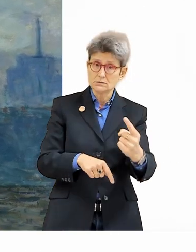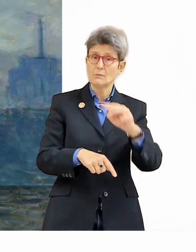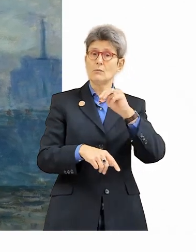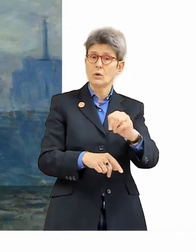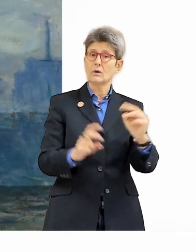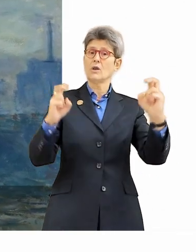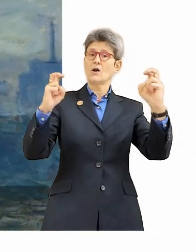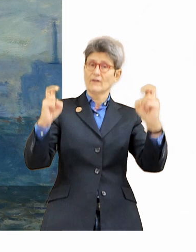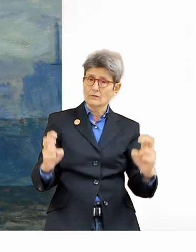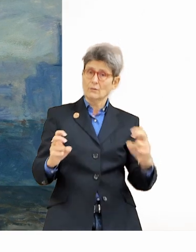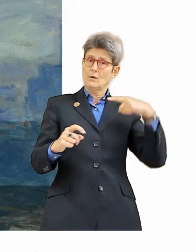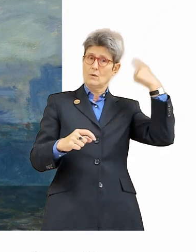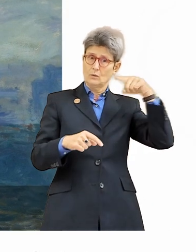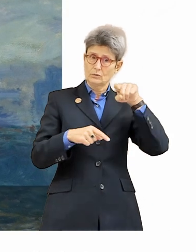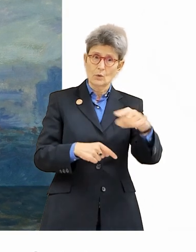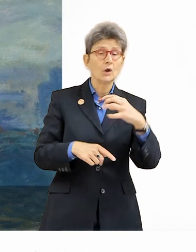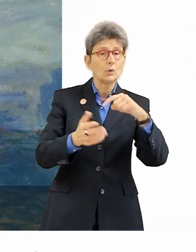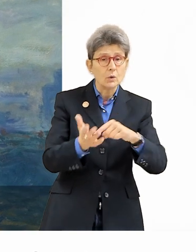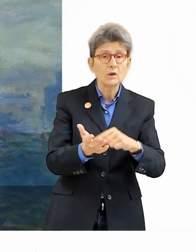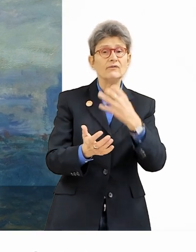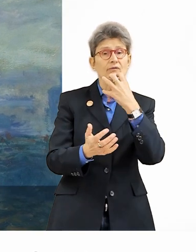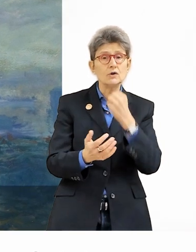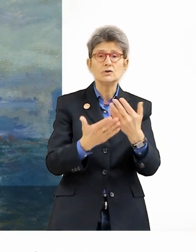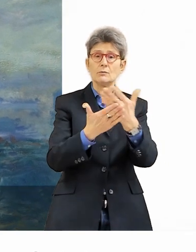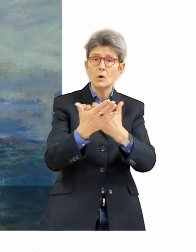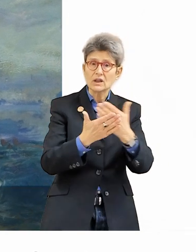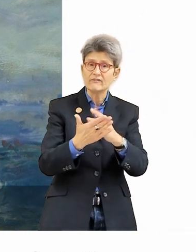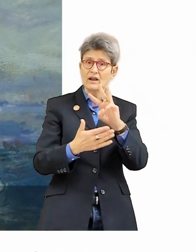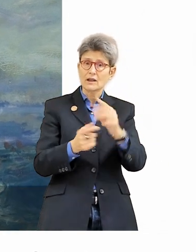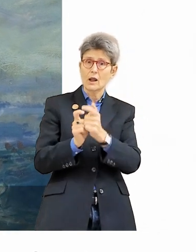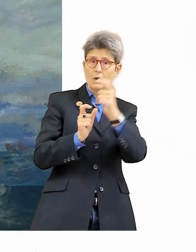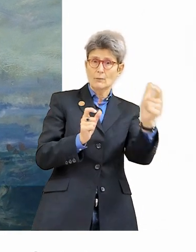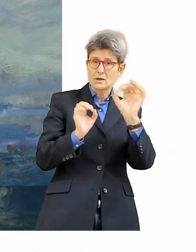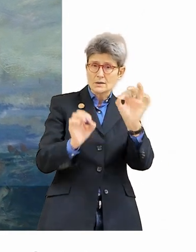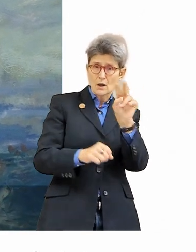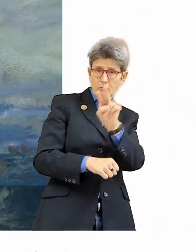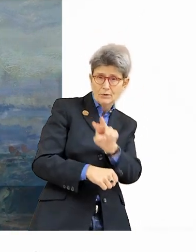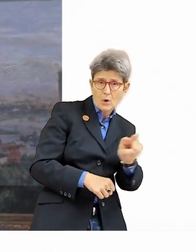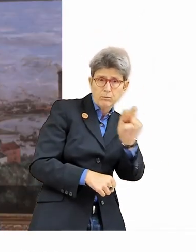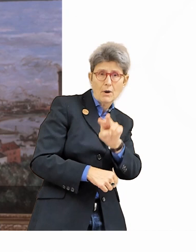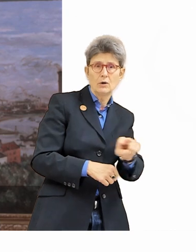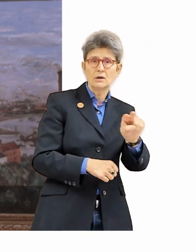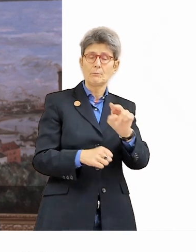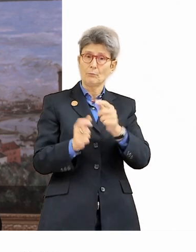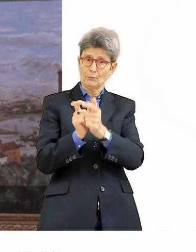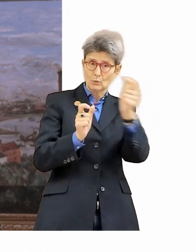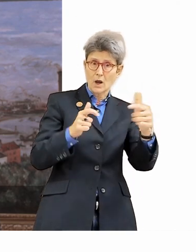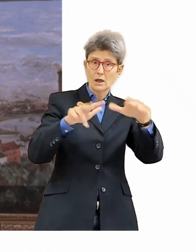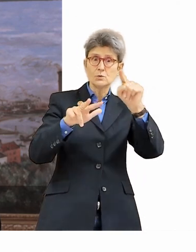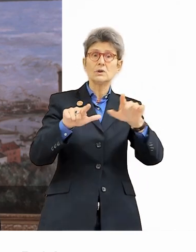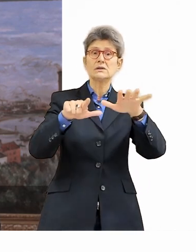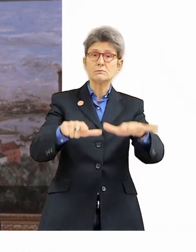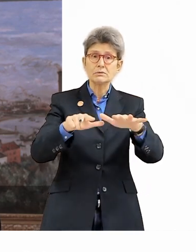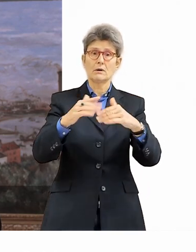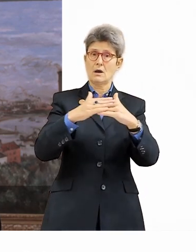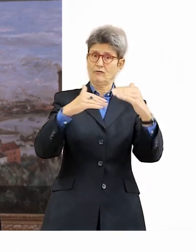eben auch die größte Stadt. Und er hat sich 1899, 1900 und 1901 in London aufgehalten, um eben explizit dieses Motiv